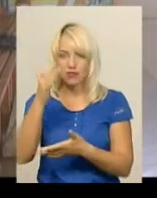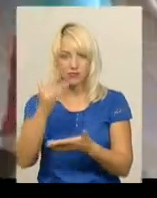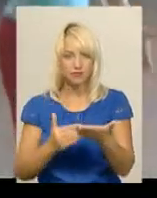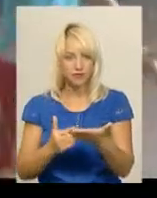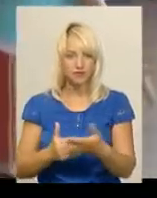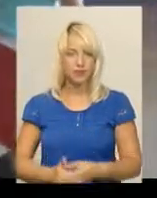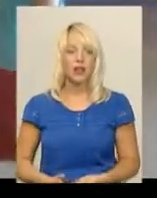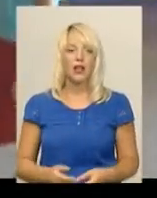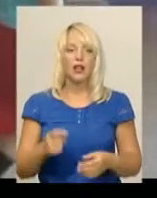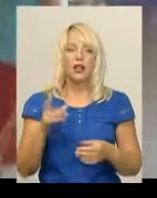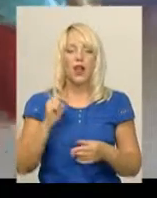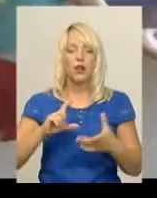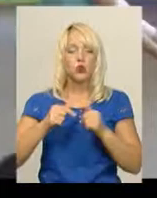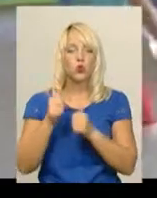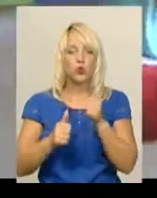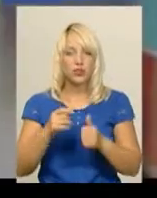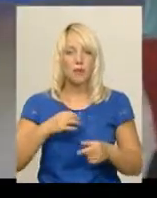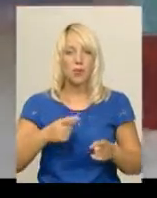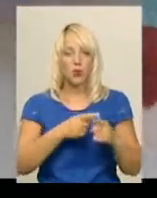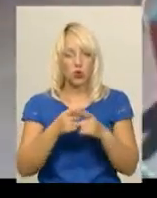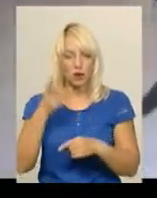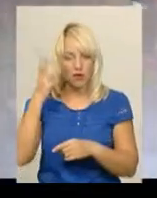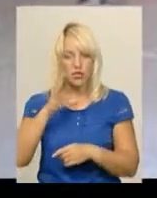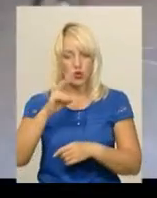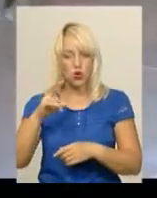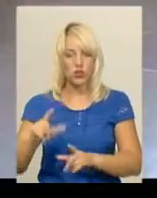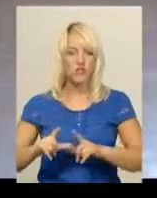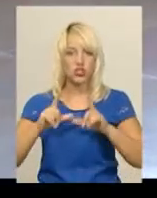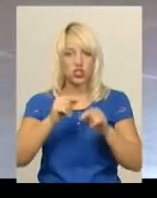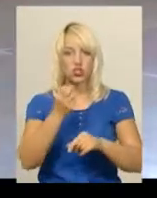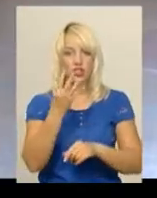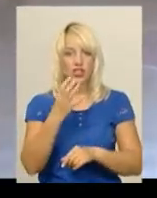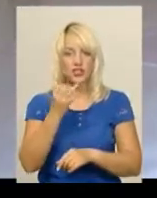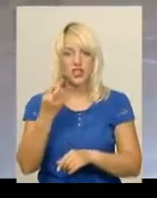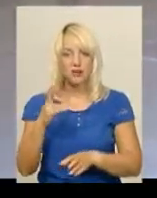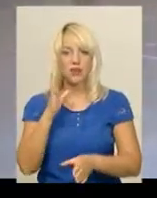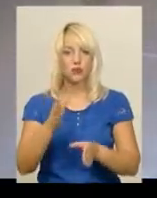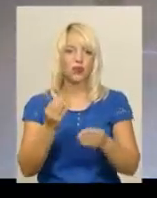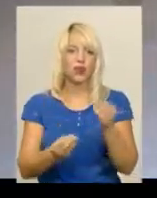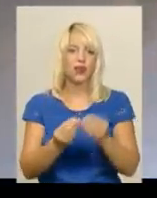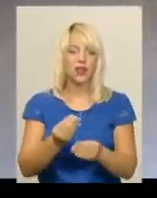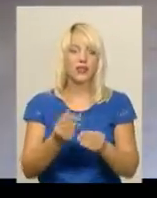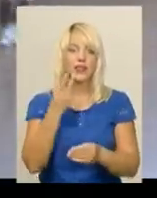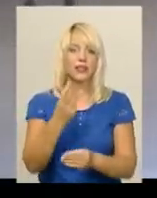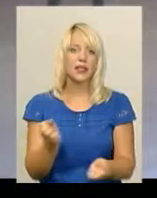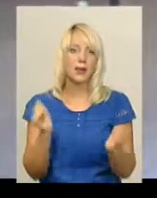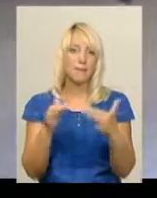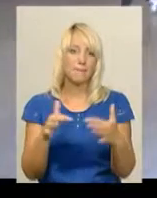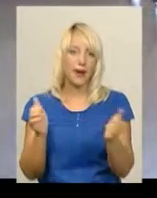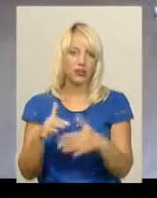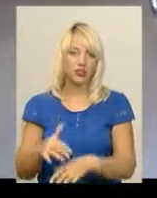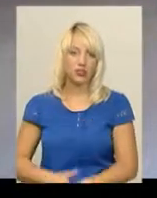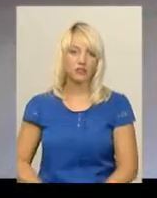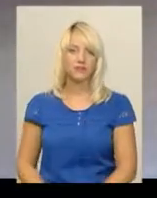рівня». На турнір до Білорусі «Хмельницький Сокіл» виїжджає 14 серпня, там він зіграє три матчі. Ярослава Антошевська, Віктор